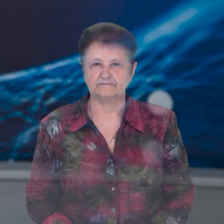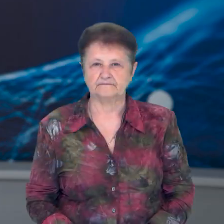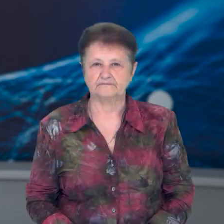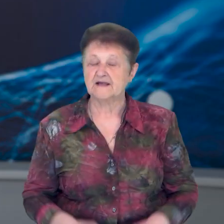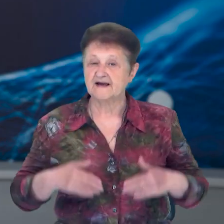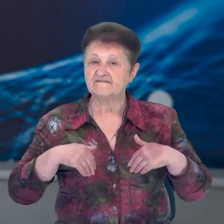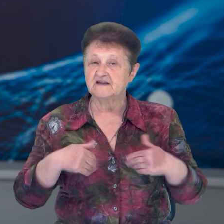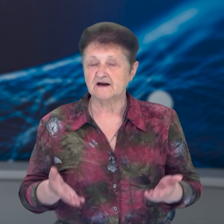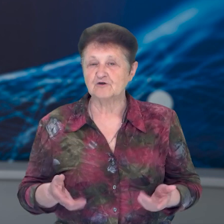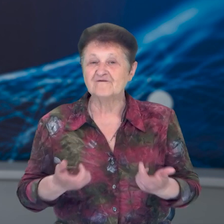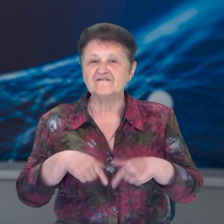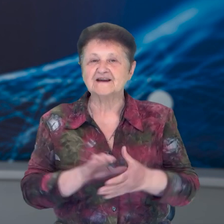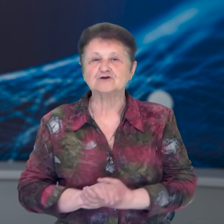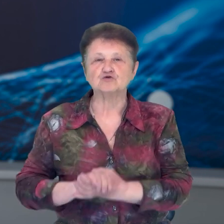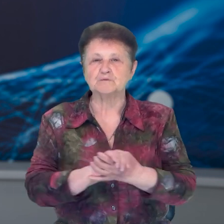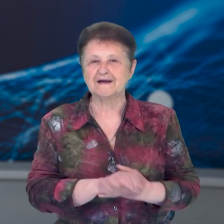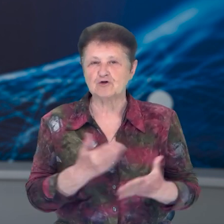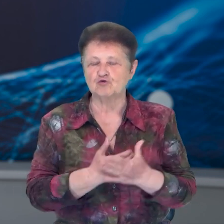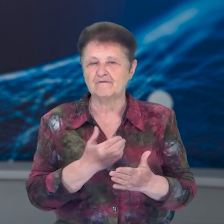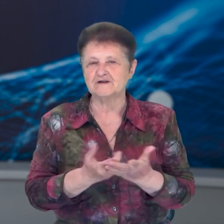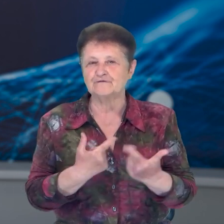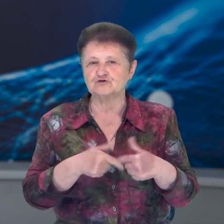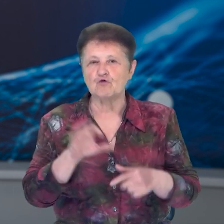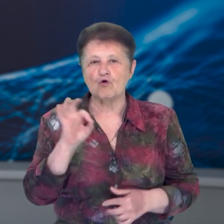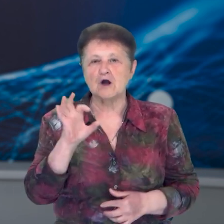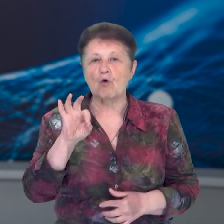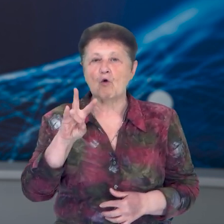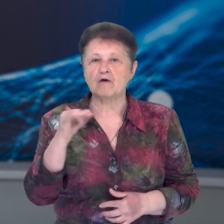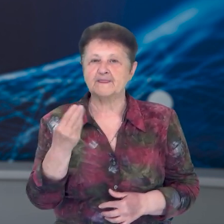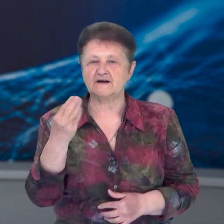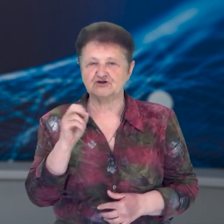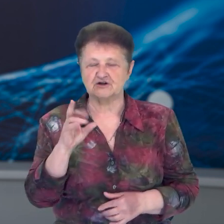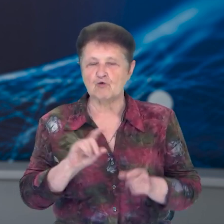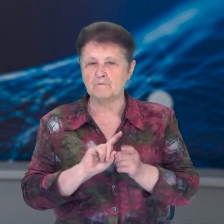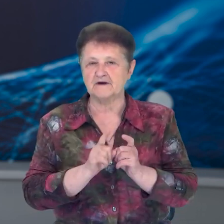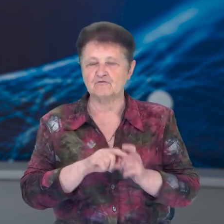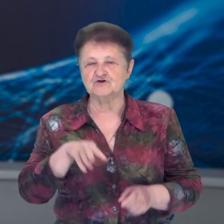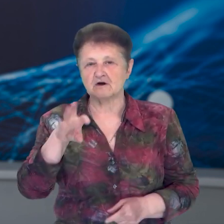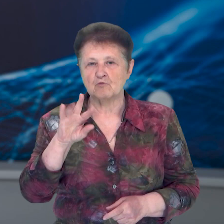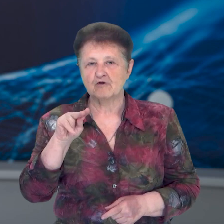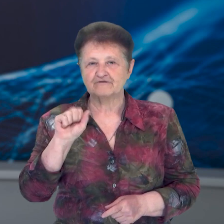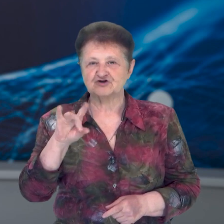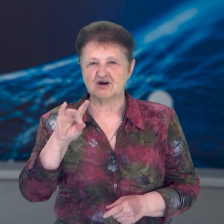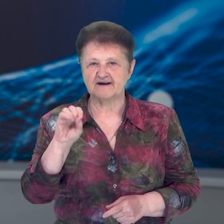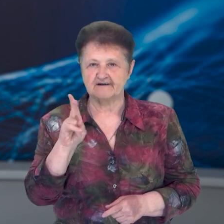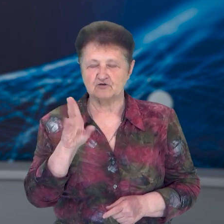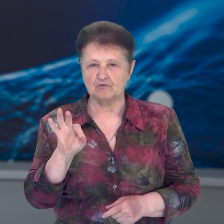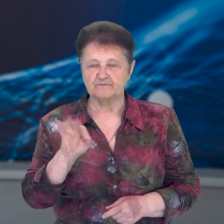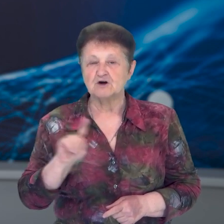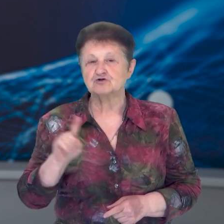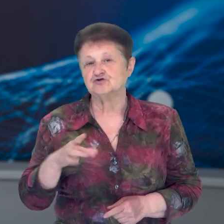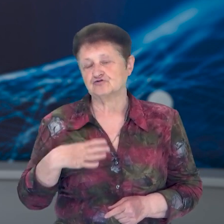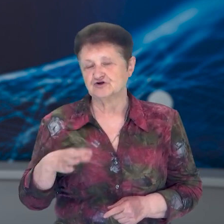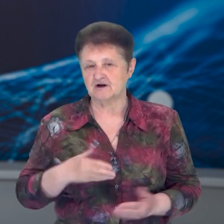Вітаю вас! В ефірі Суспільна новини у студії Ольга Онищенко. Переклад мовою жестів Лідія Мовчаренко. Що